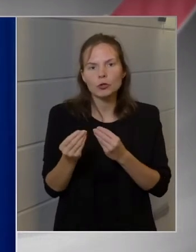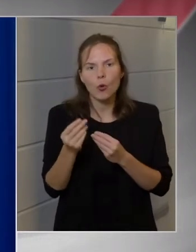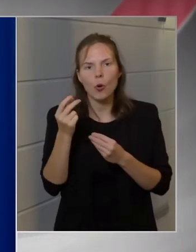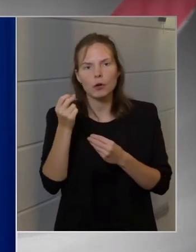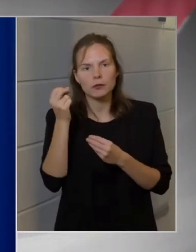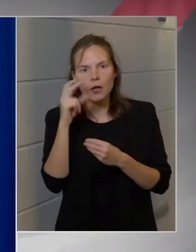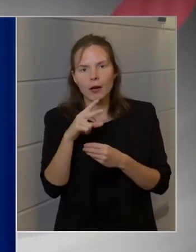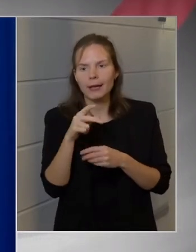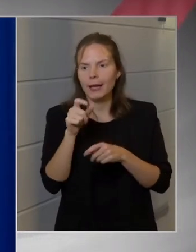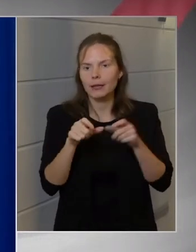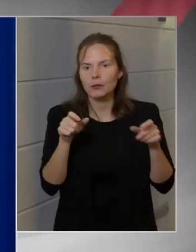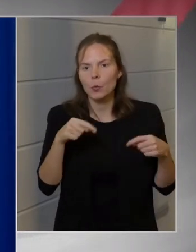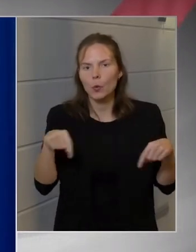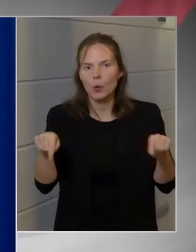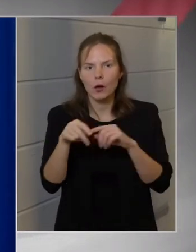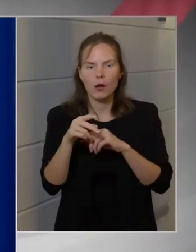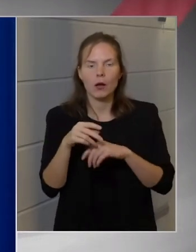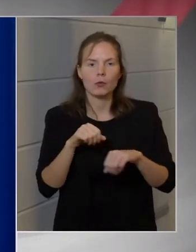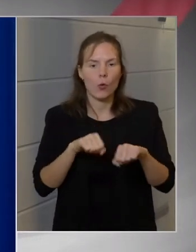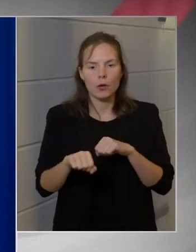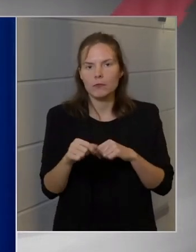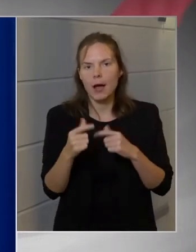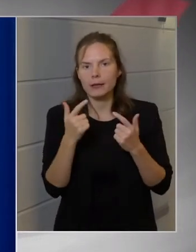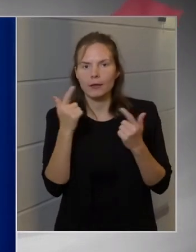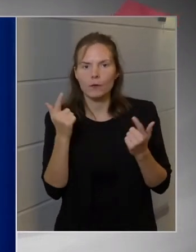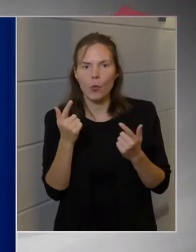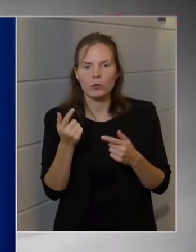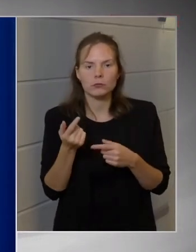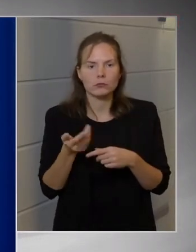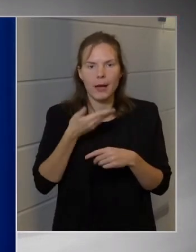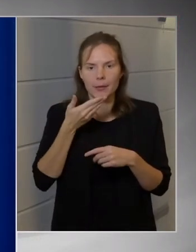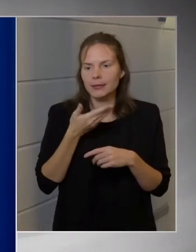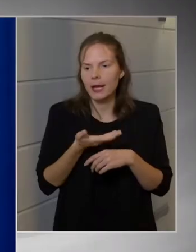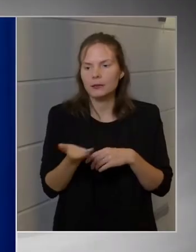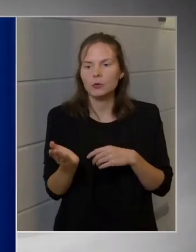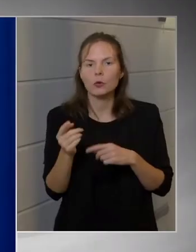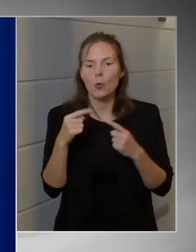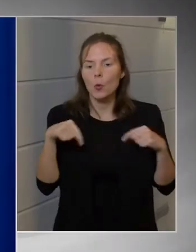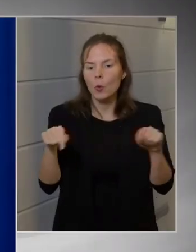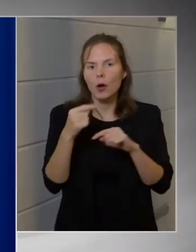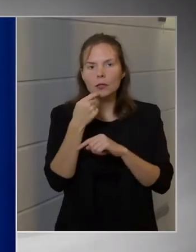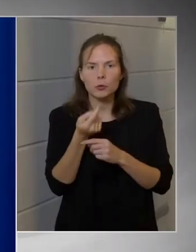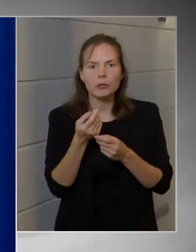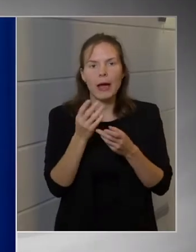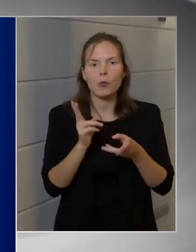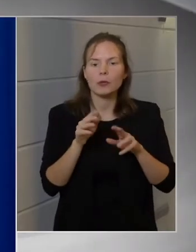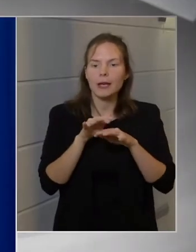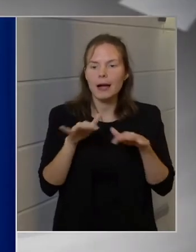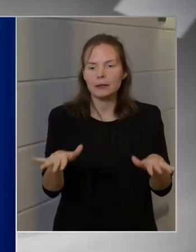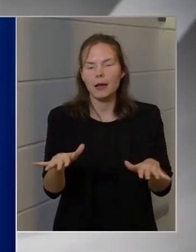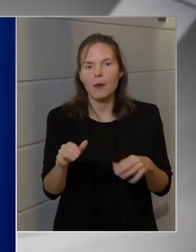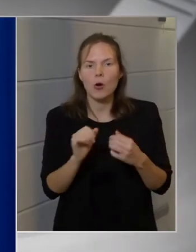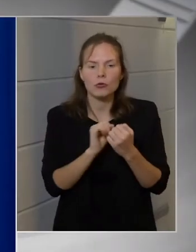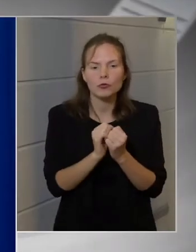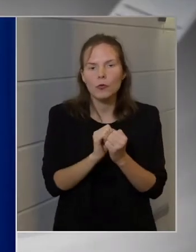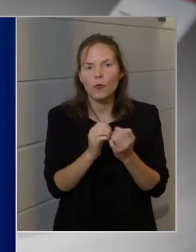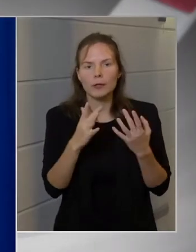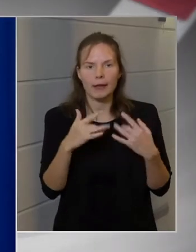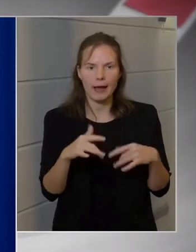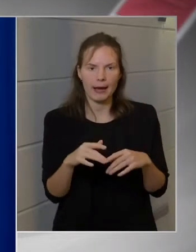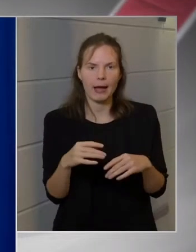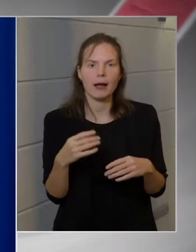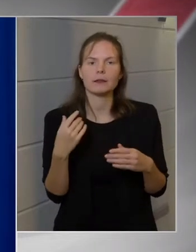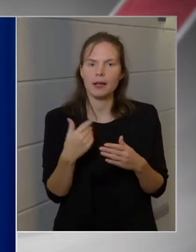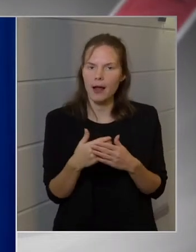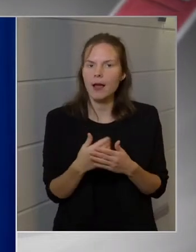fölmerültek, vagy szóba kerültek, ők azt mondták, hogy általában, mivel a zárt zsúfalterekben kellene bevezetni